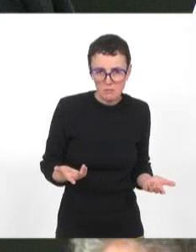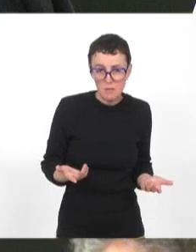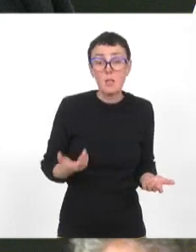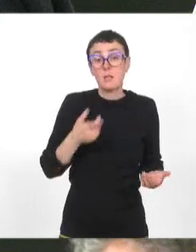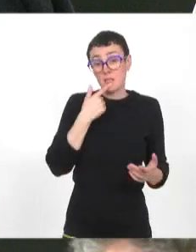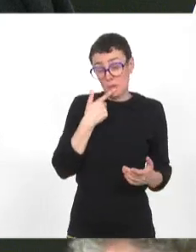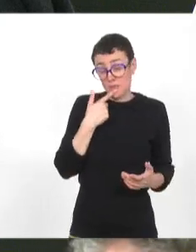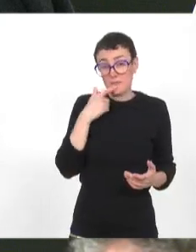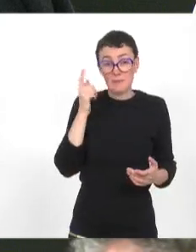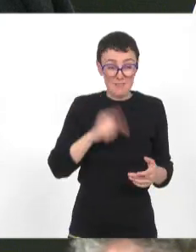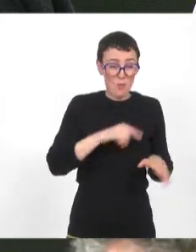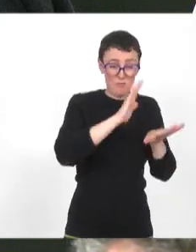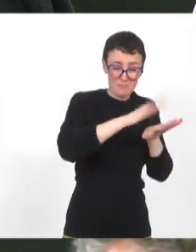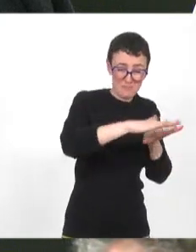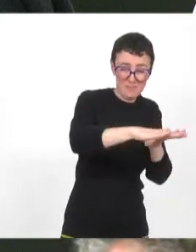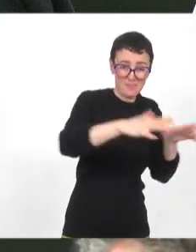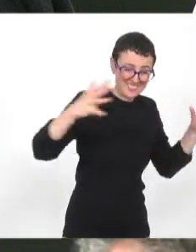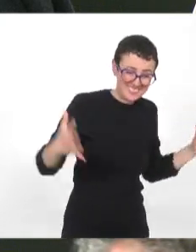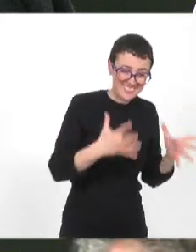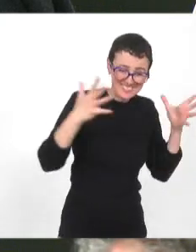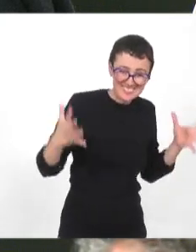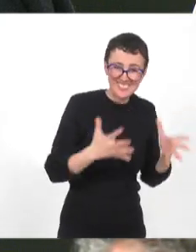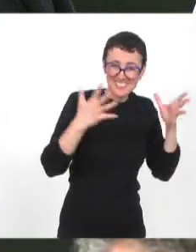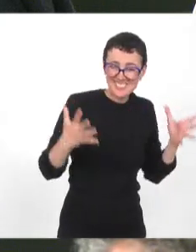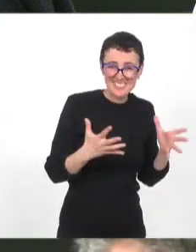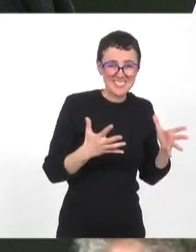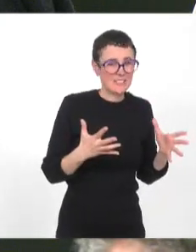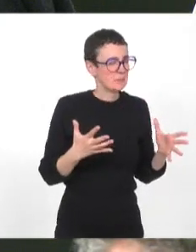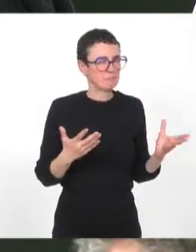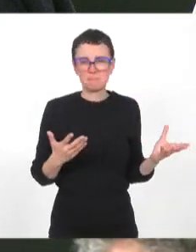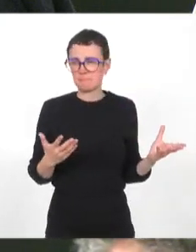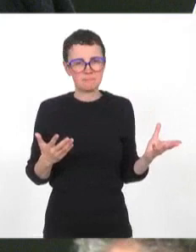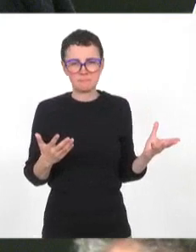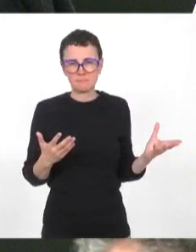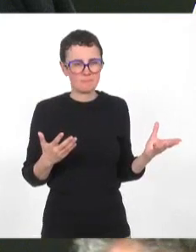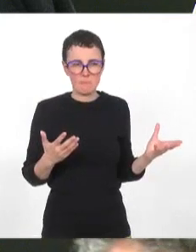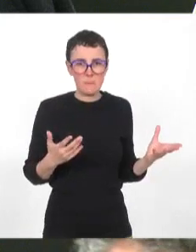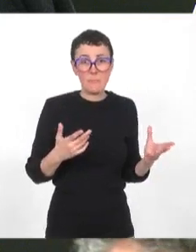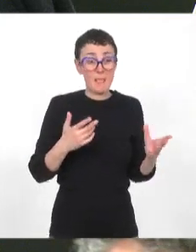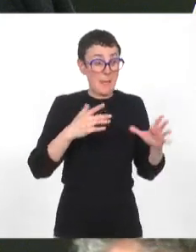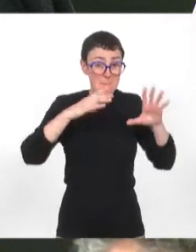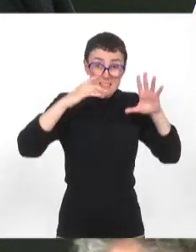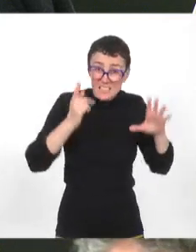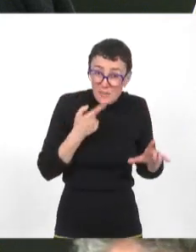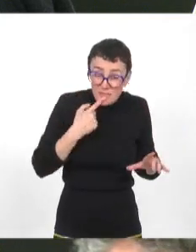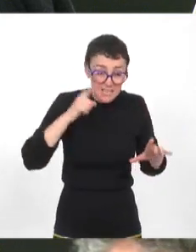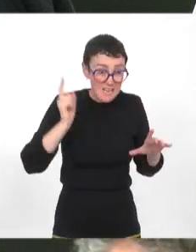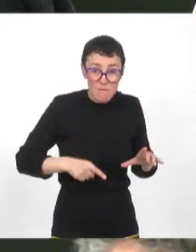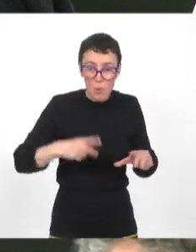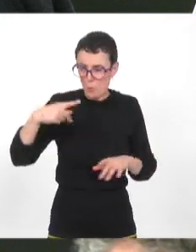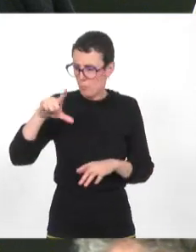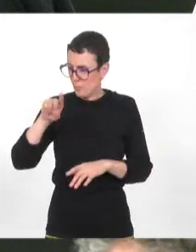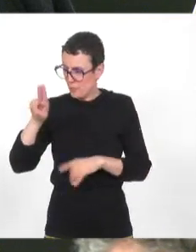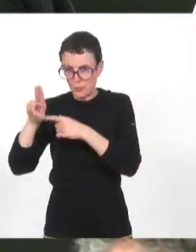métropolitaine de stationnement, et on l'a déjà exprimé au sein de cette Assemblée, réduire le nombre de places imposées par le plus,